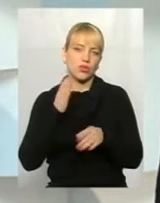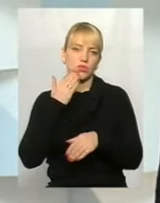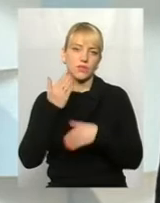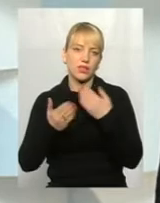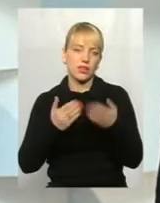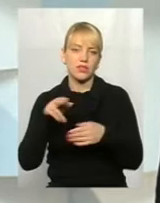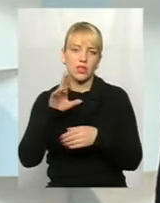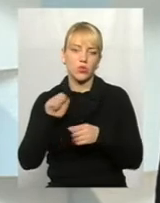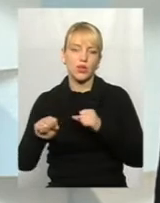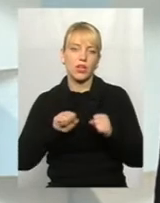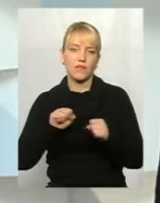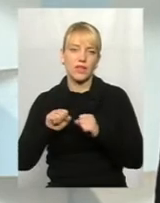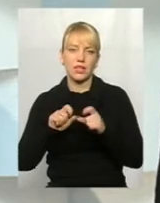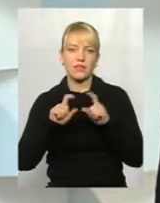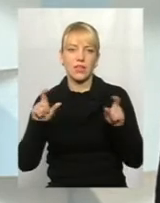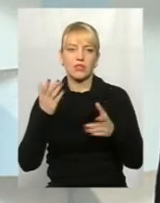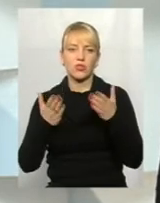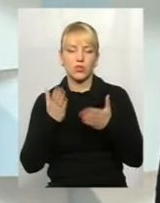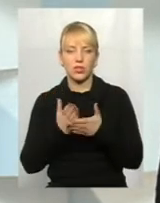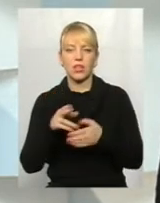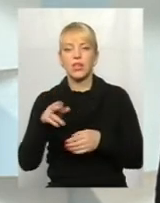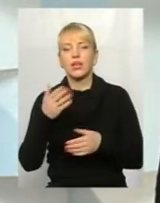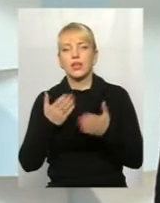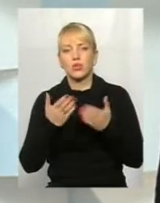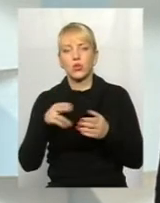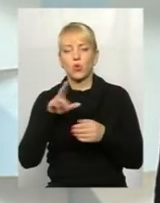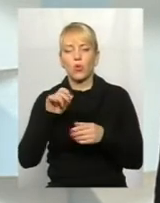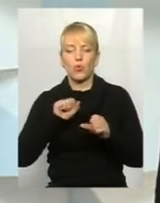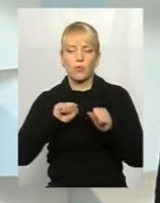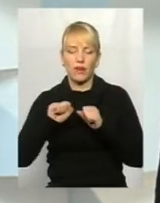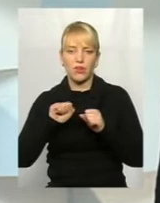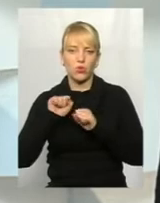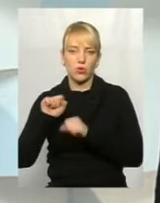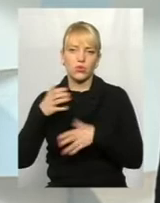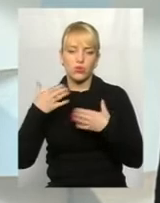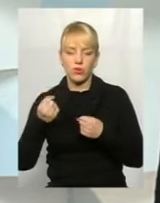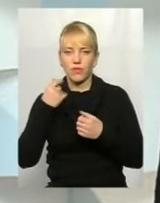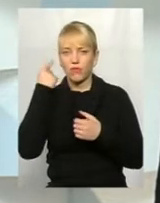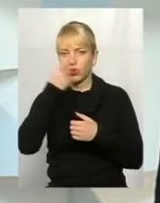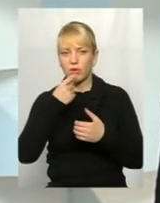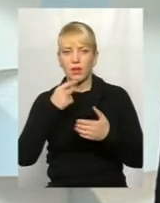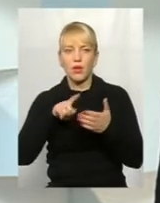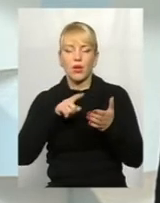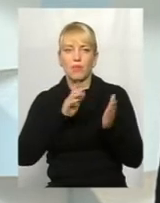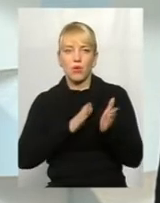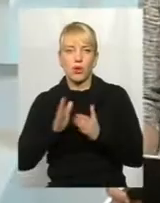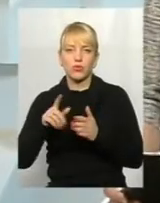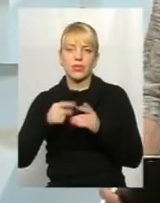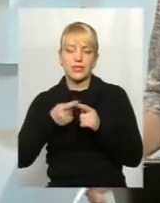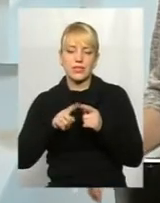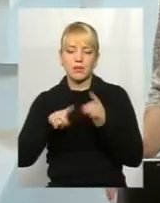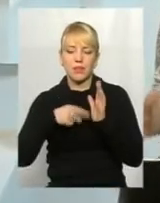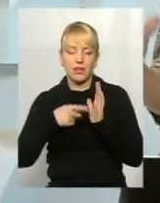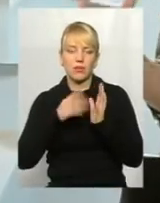керівників закладів, якщо є необхідність до управління охорони здоров'я, і в індивідуальному порядку ці питання будуть вирішувати. Як